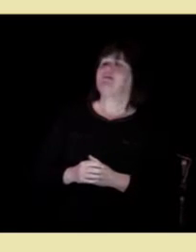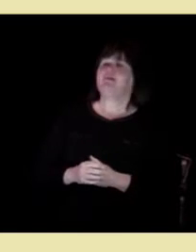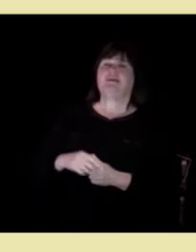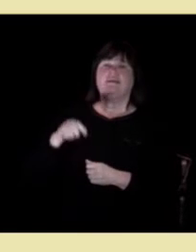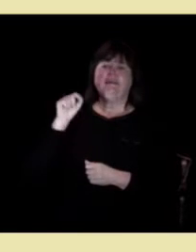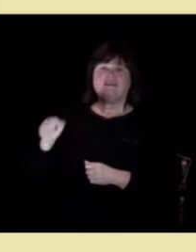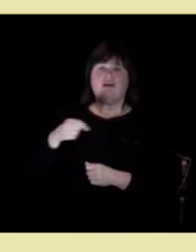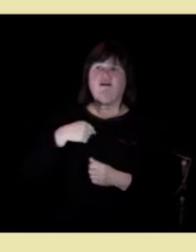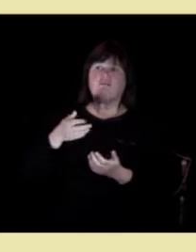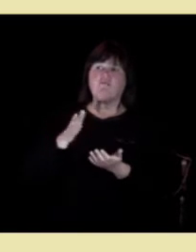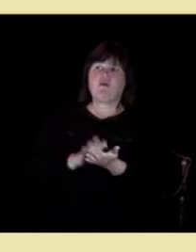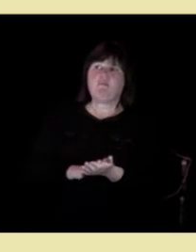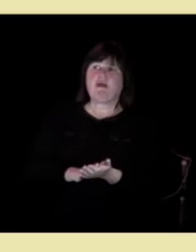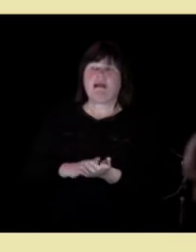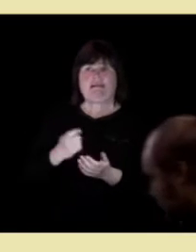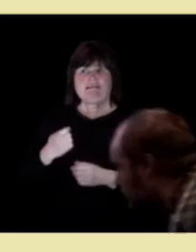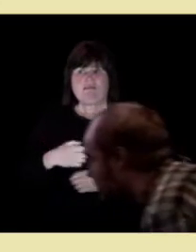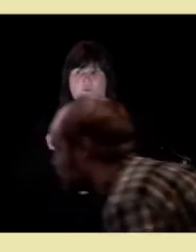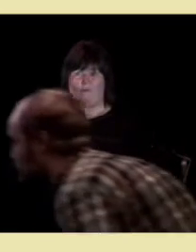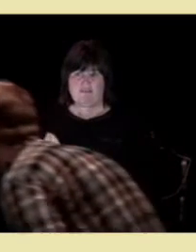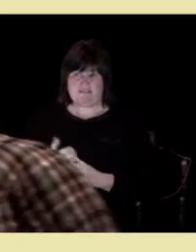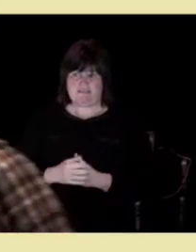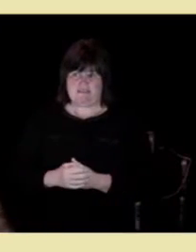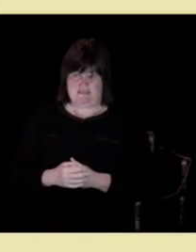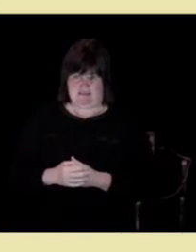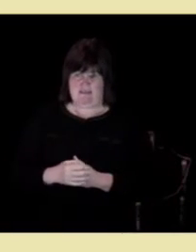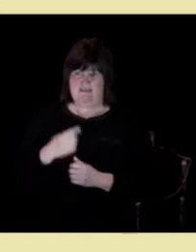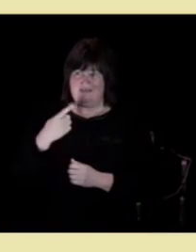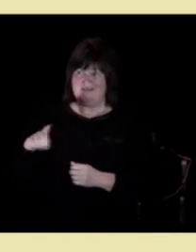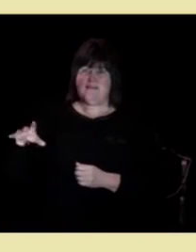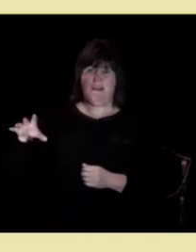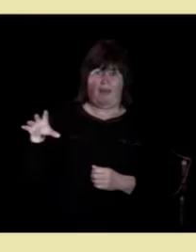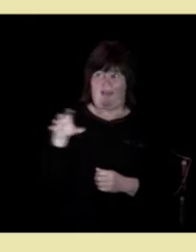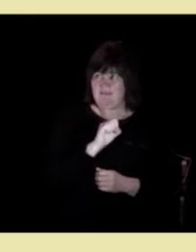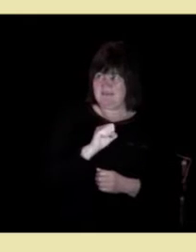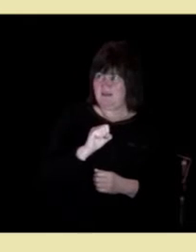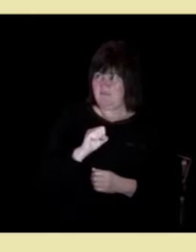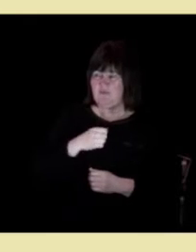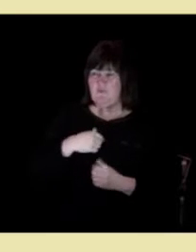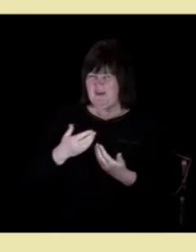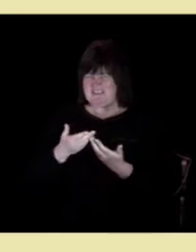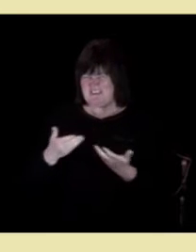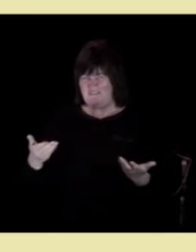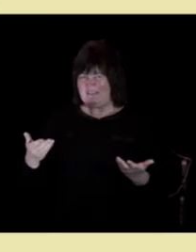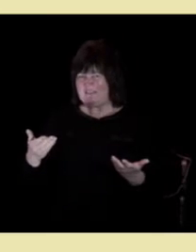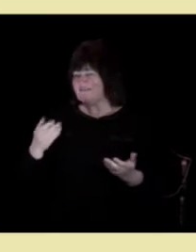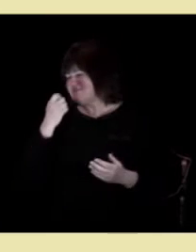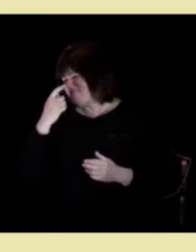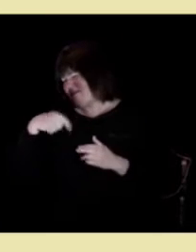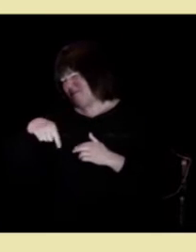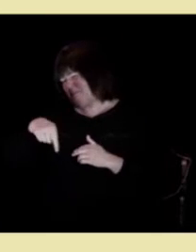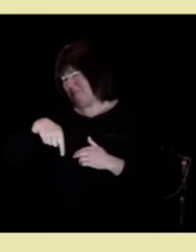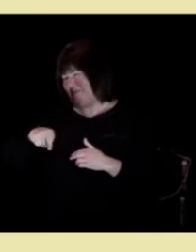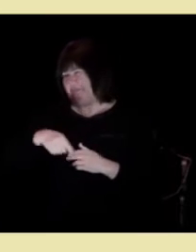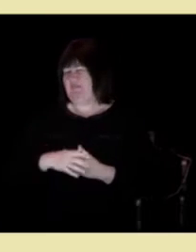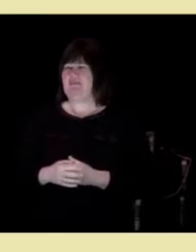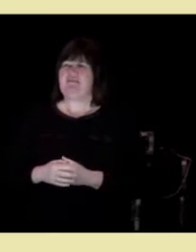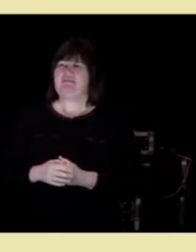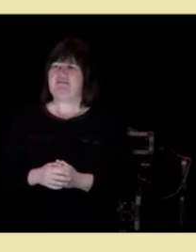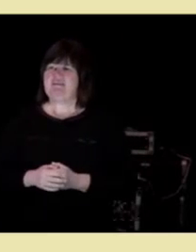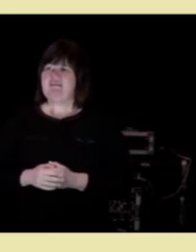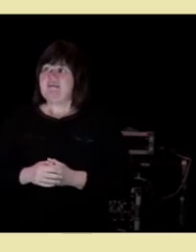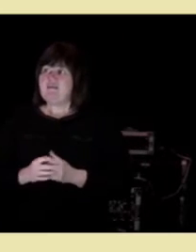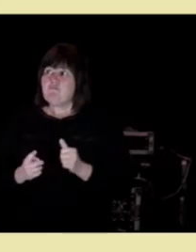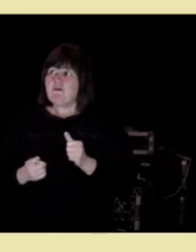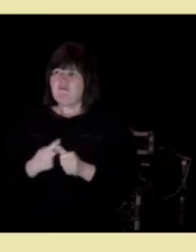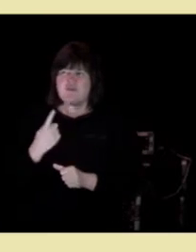en liten overraskelse til oss alle sammen, og den skal jeg vise om ikke så alt for lenge. Men først la meg